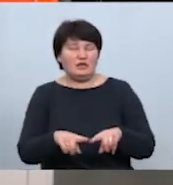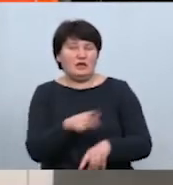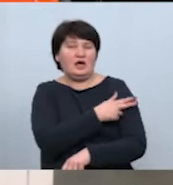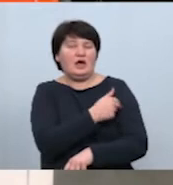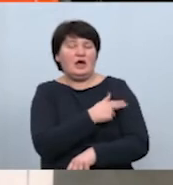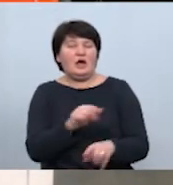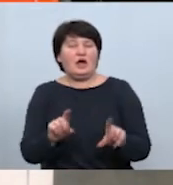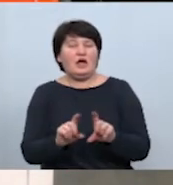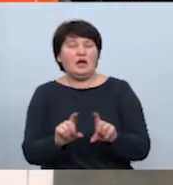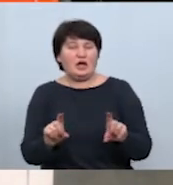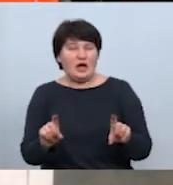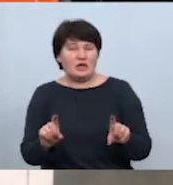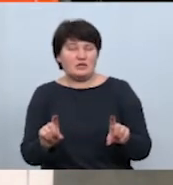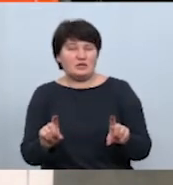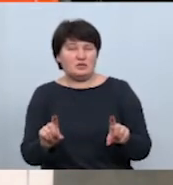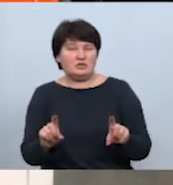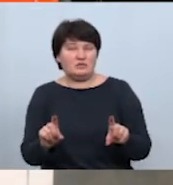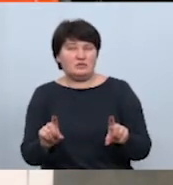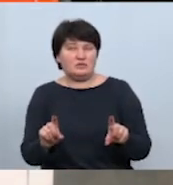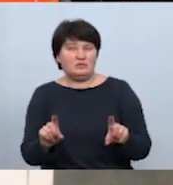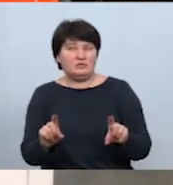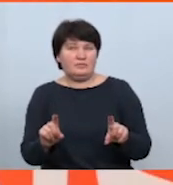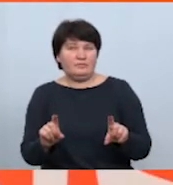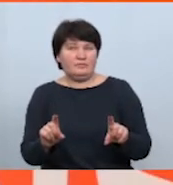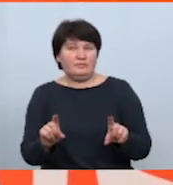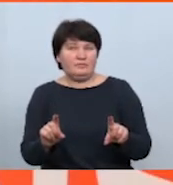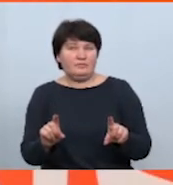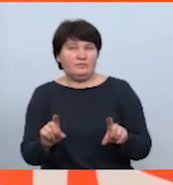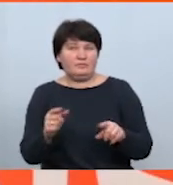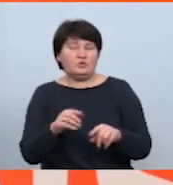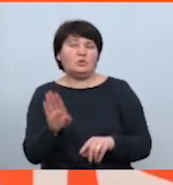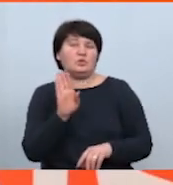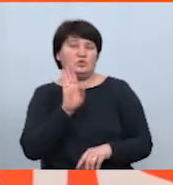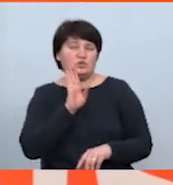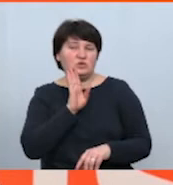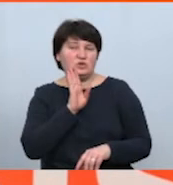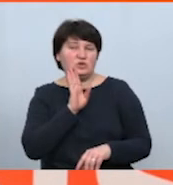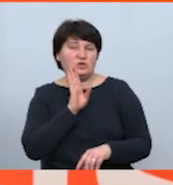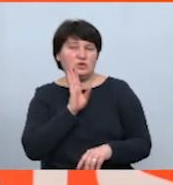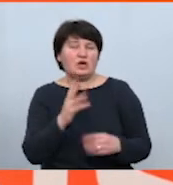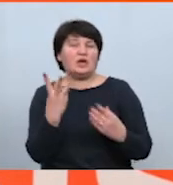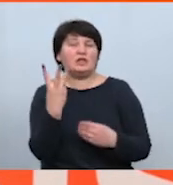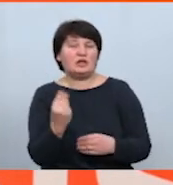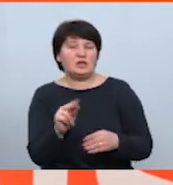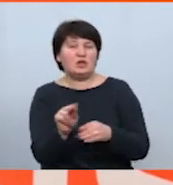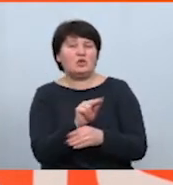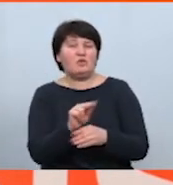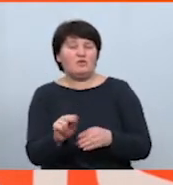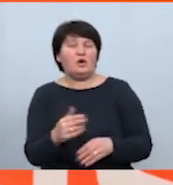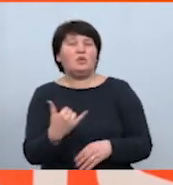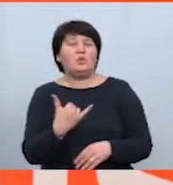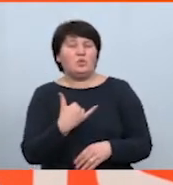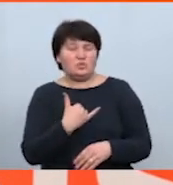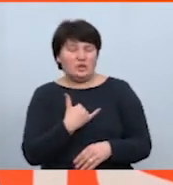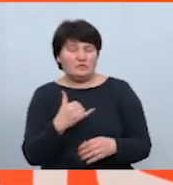інфекційної. Дана жінка три дні лікувала терапією